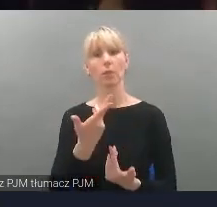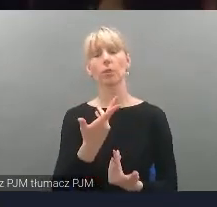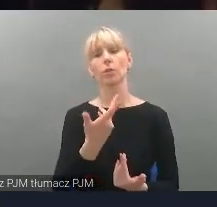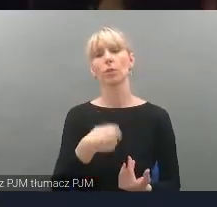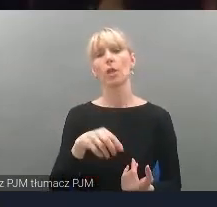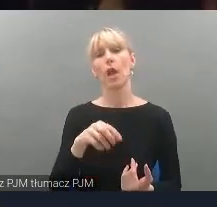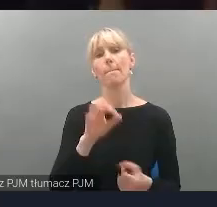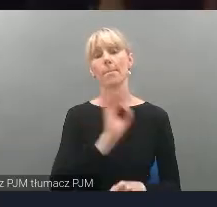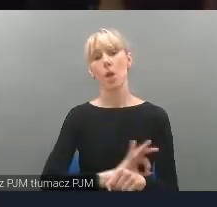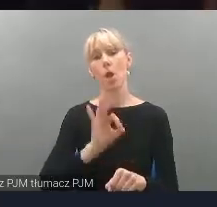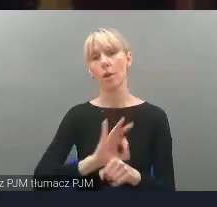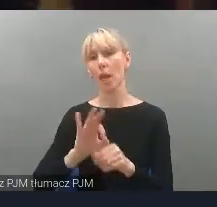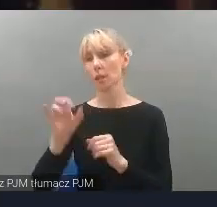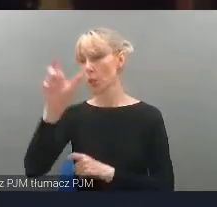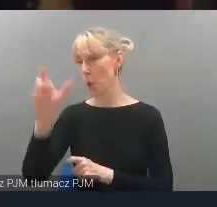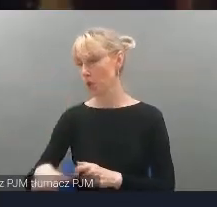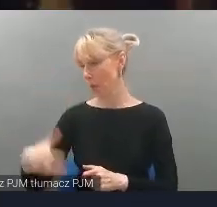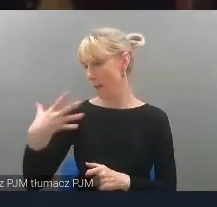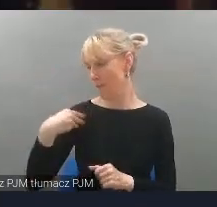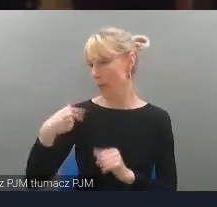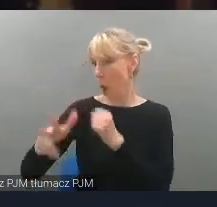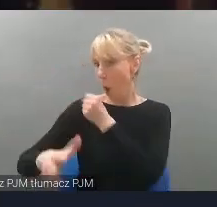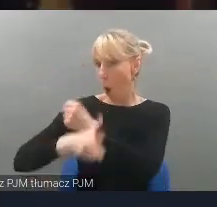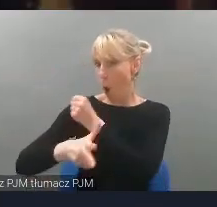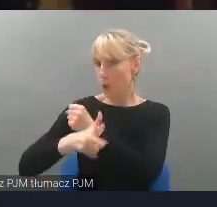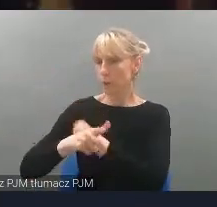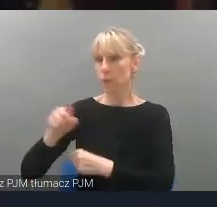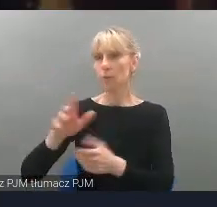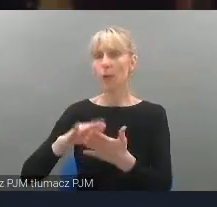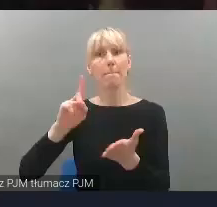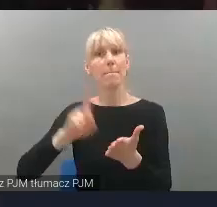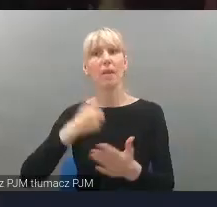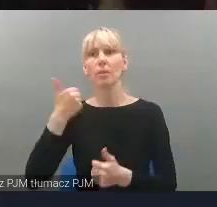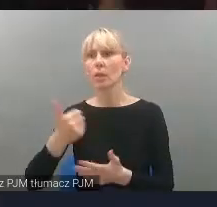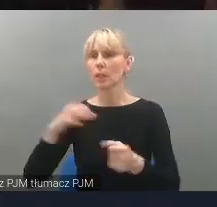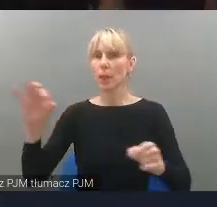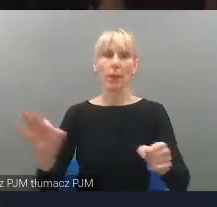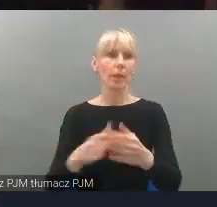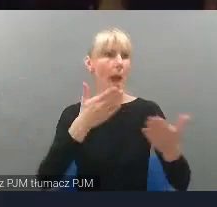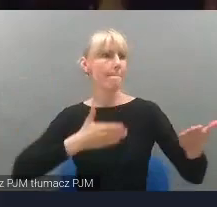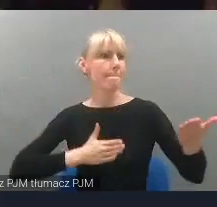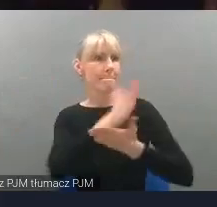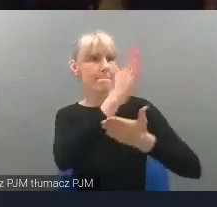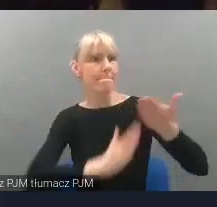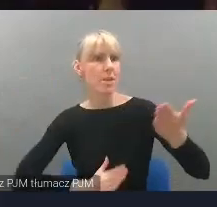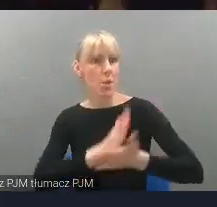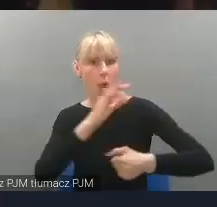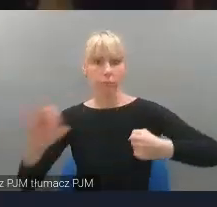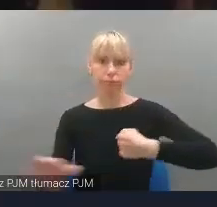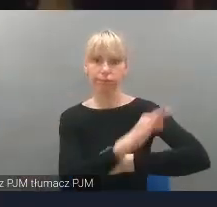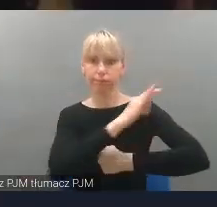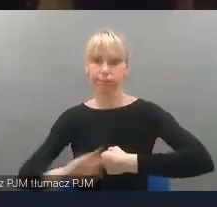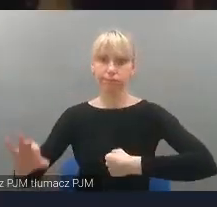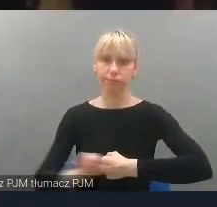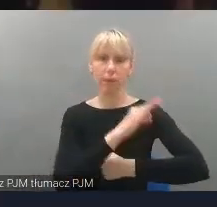życiu. I powiedziała, że wcześniej nigdy jeszcze taka możliwość się nie pojawiła. Więc jeśli zadajemy sobie pytanie, czy